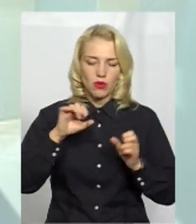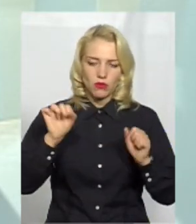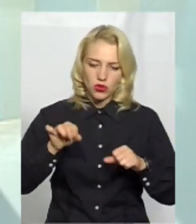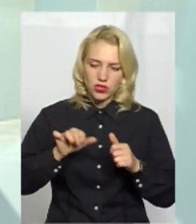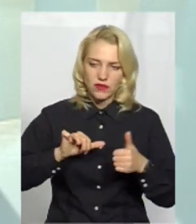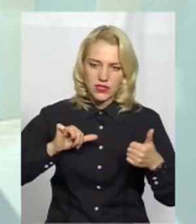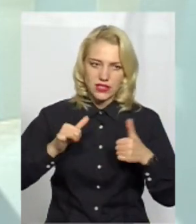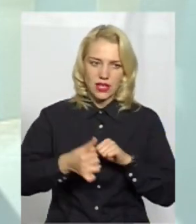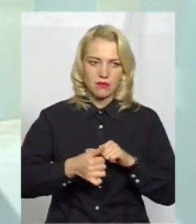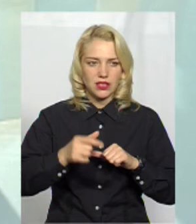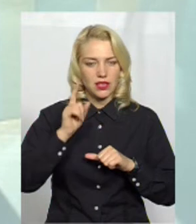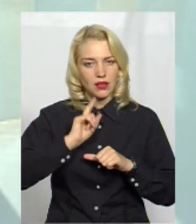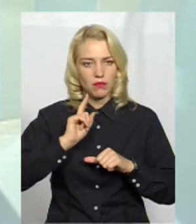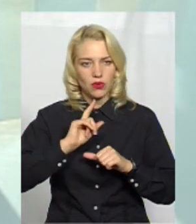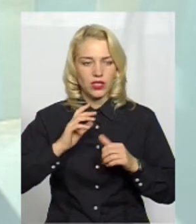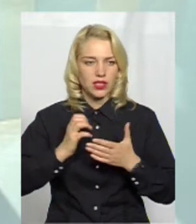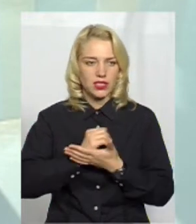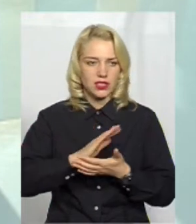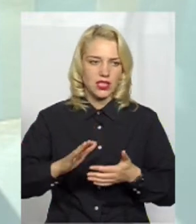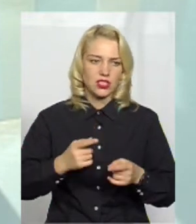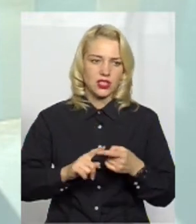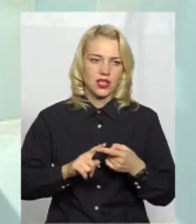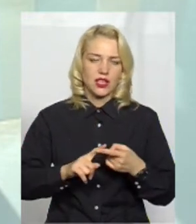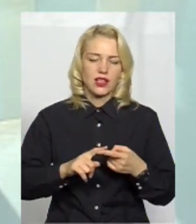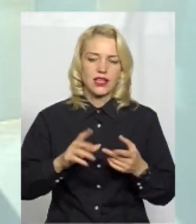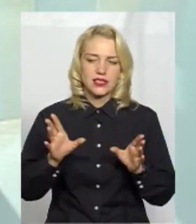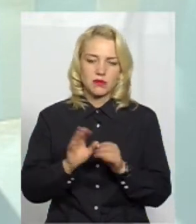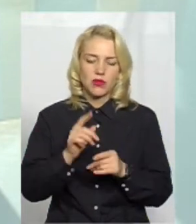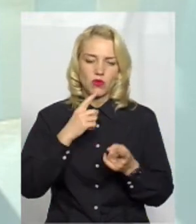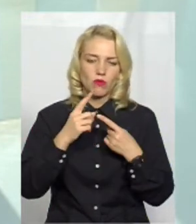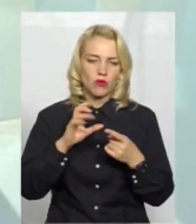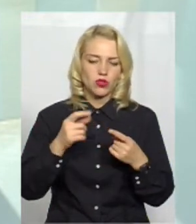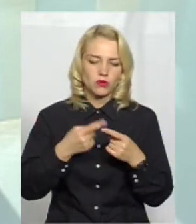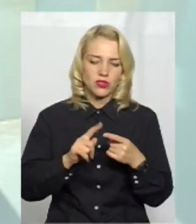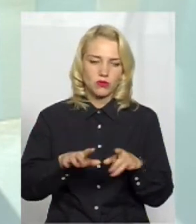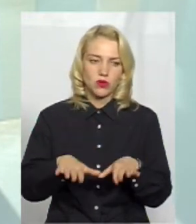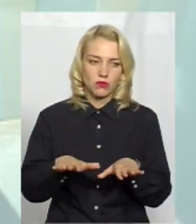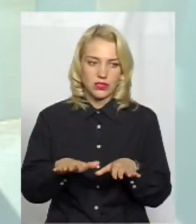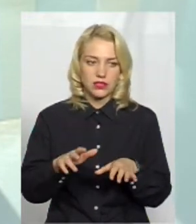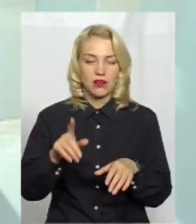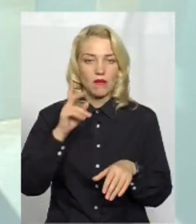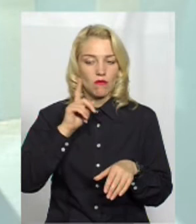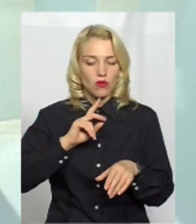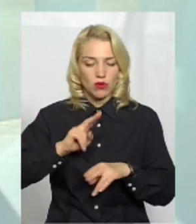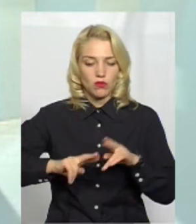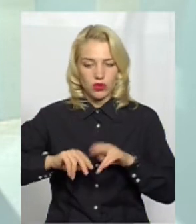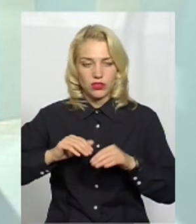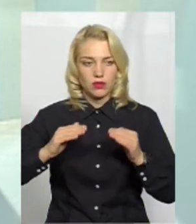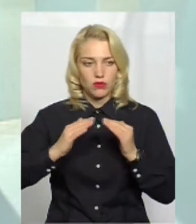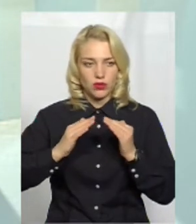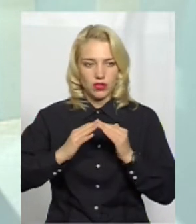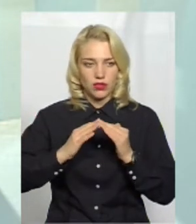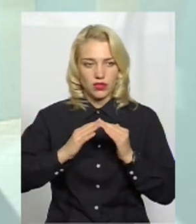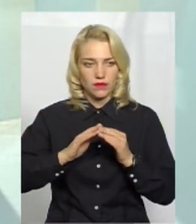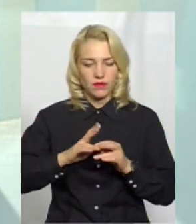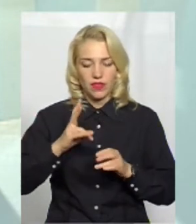заміни, поки не знайшли там спільної мови. Стосовно для того, щоб на цьому місці закладається будинок, усе ж таки був сквер. На